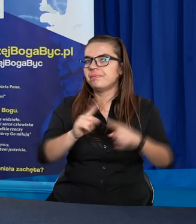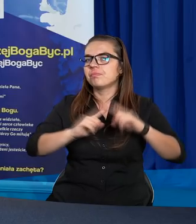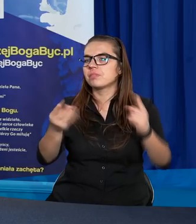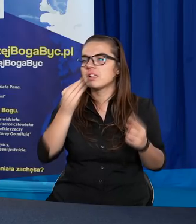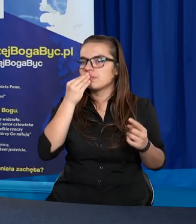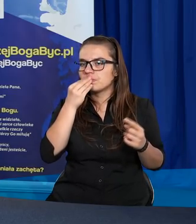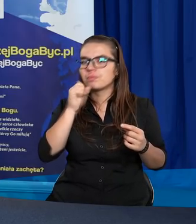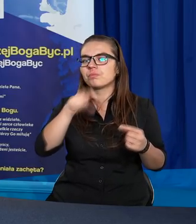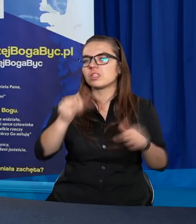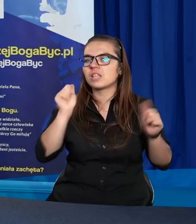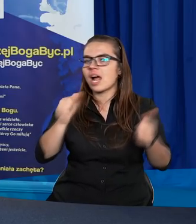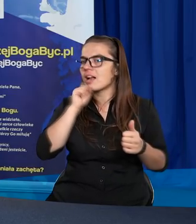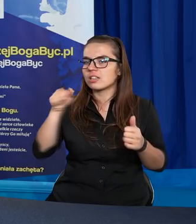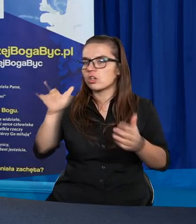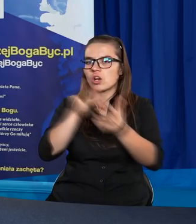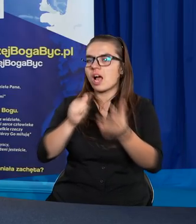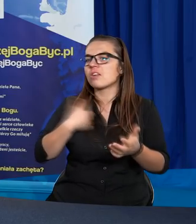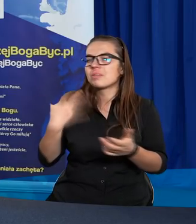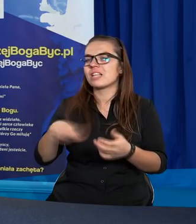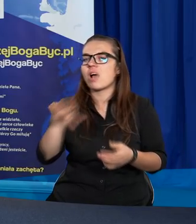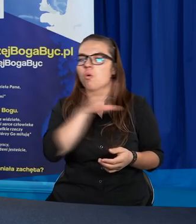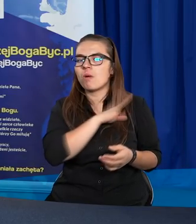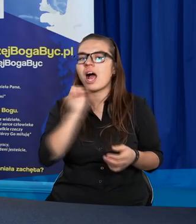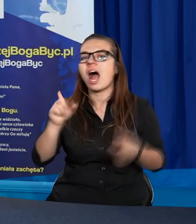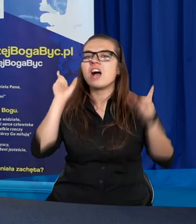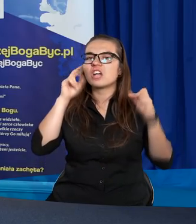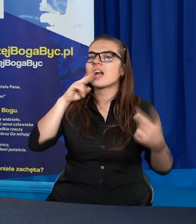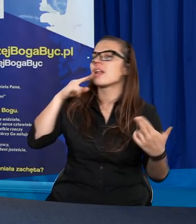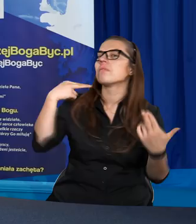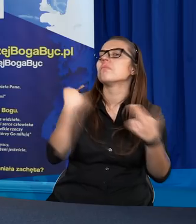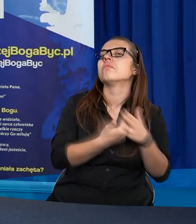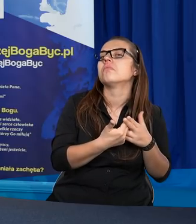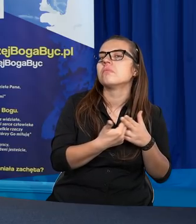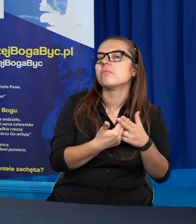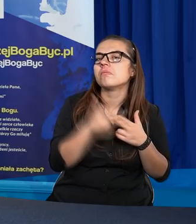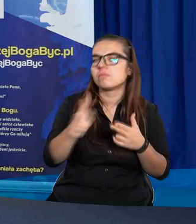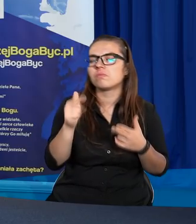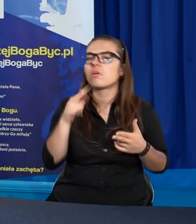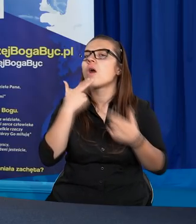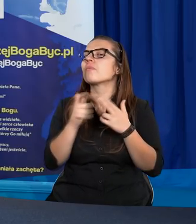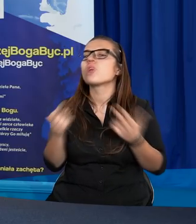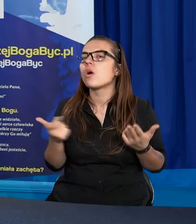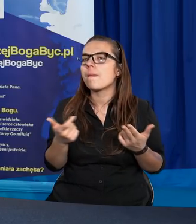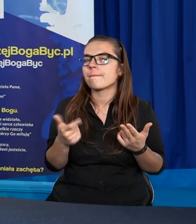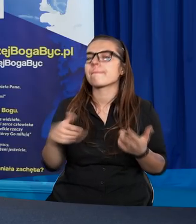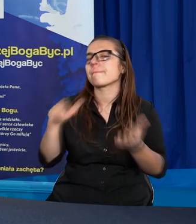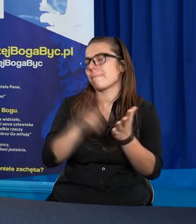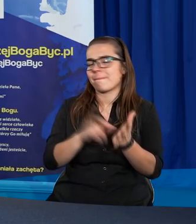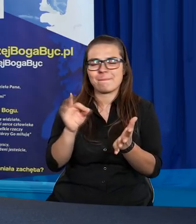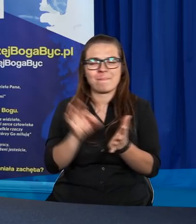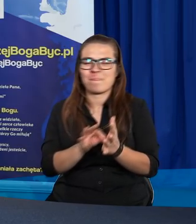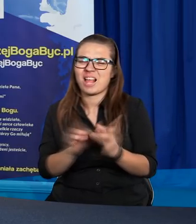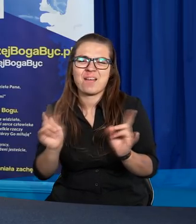jeść, ani się go dotykać, abyście nie umarli, a szatan odpowiada, wąż do kobiety odpowiada, na pewno